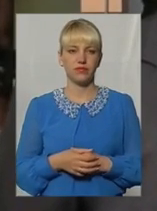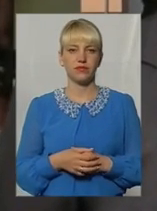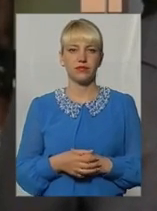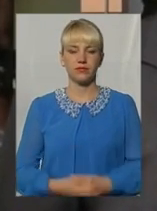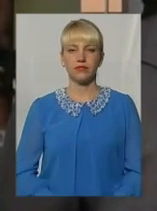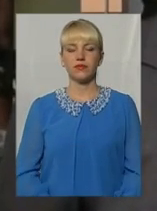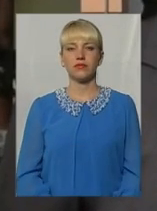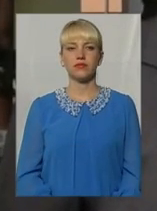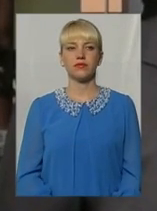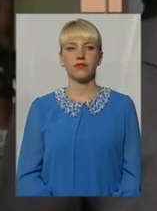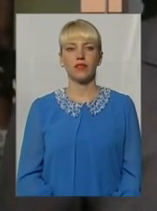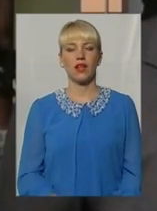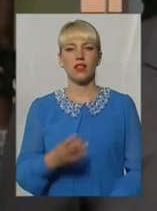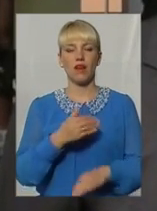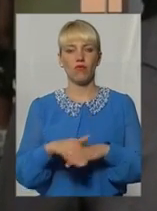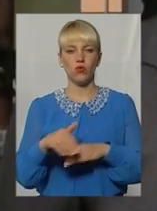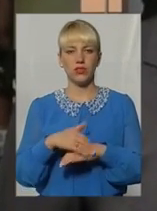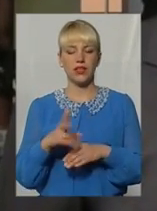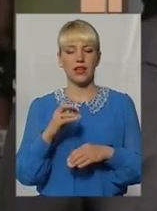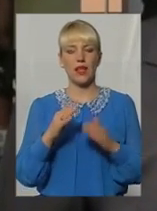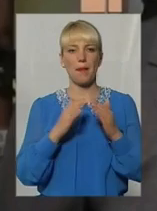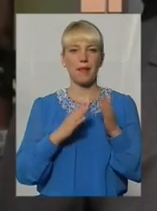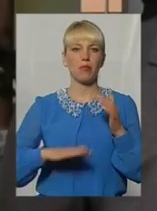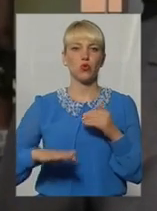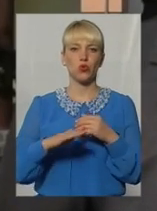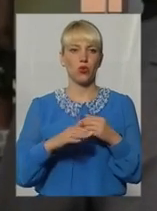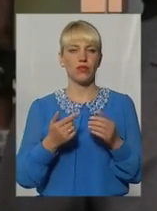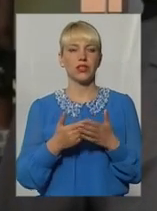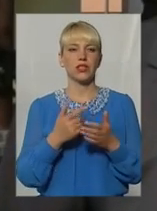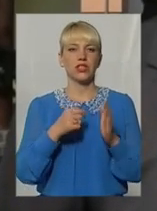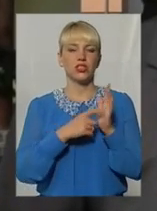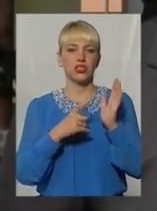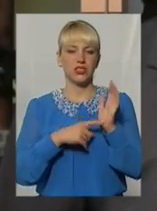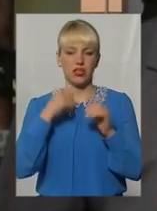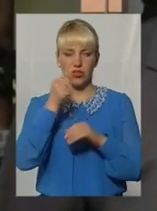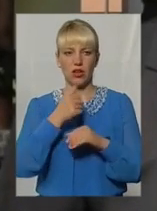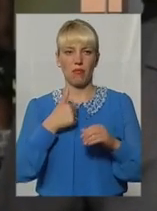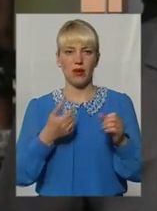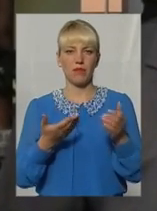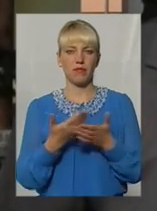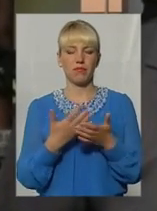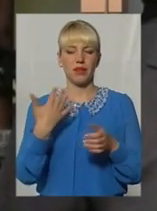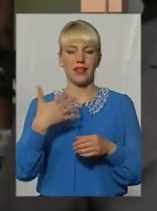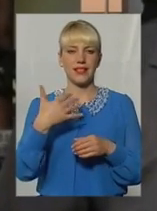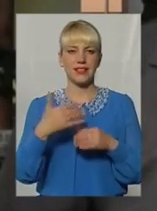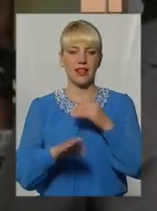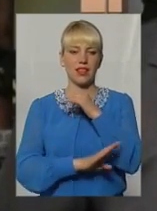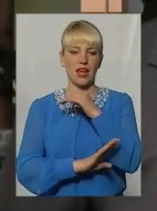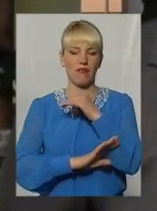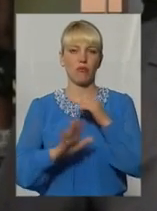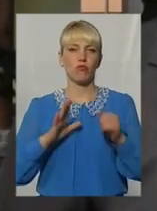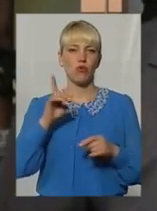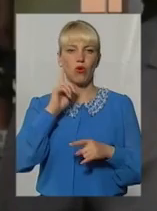Це на вулицях міста. На прибудинкових територіях, якщо брати 16-й рік, то близько 50 дерев було омолоджено.